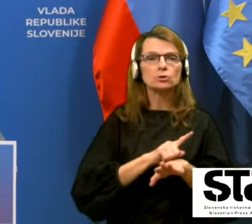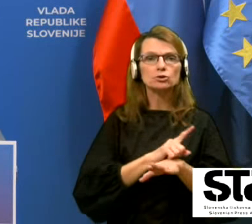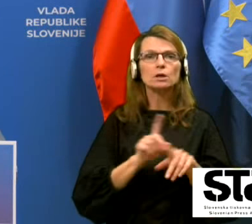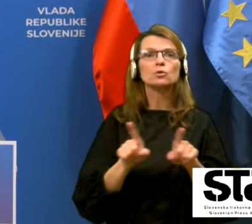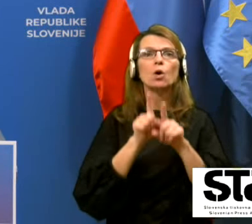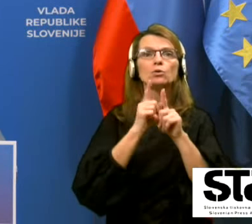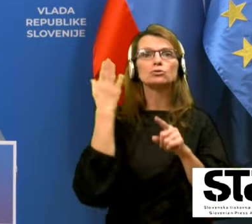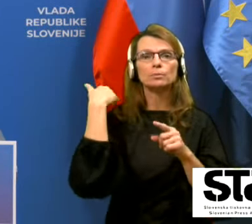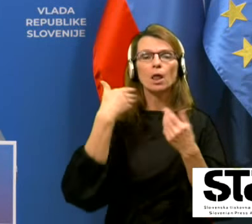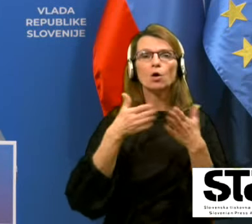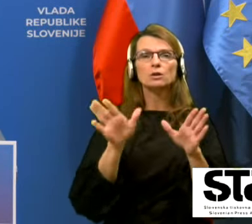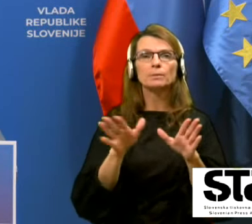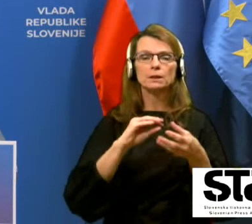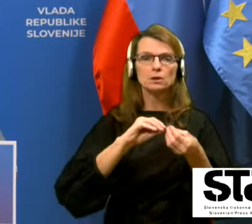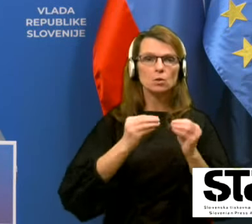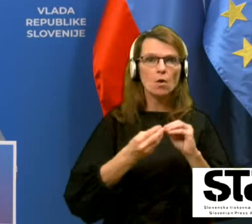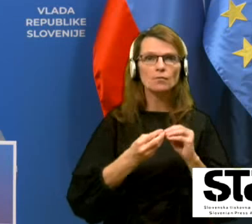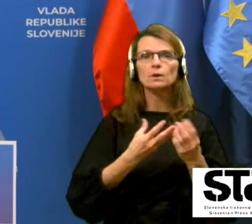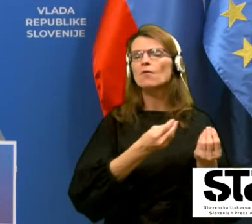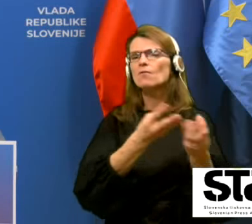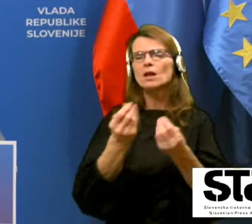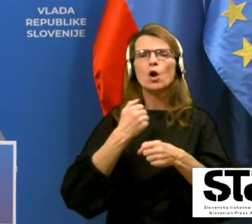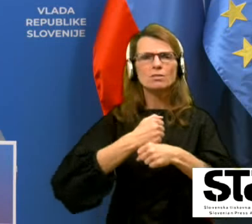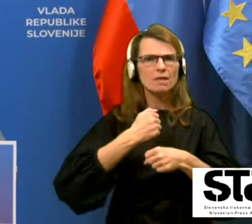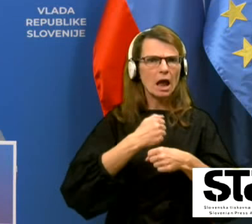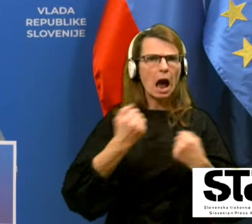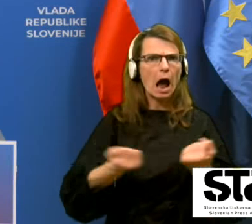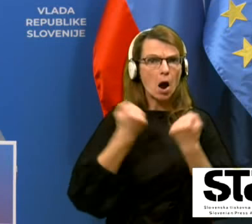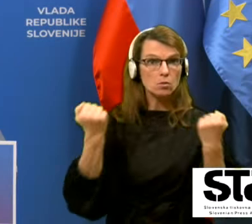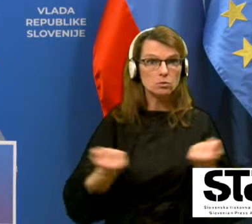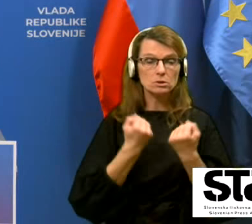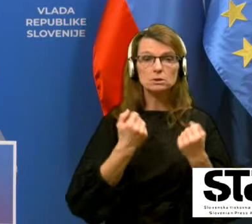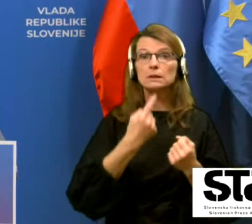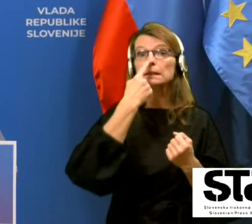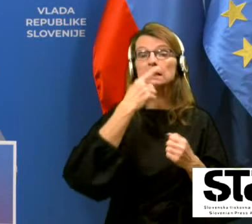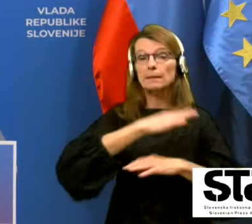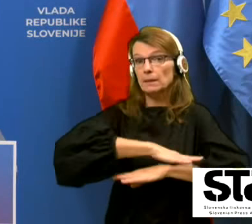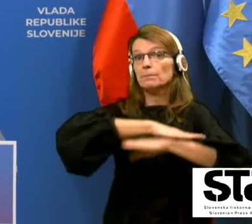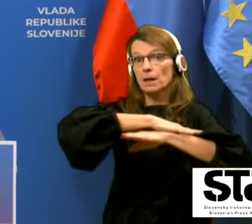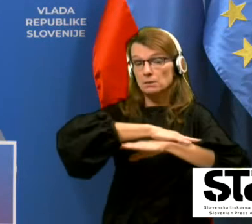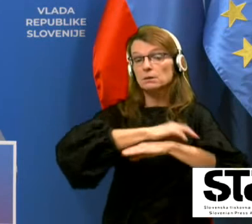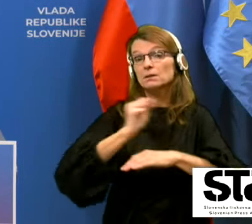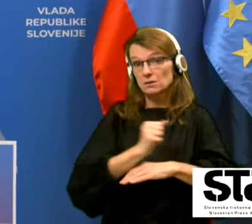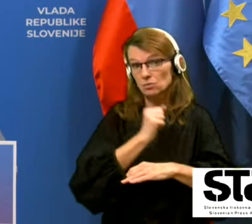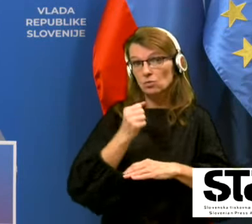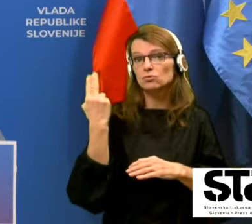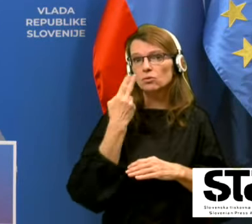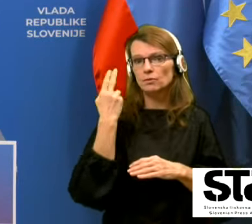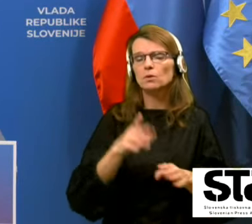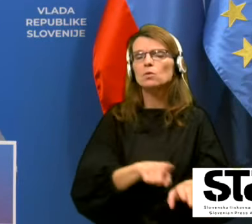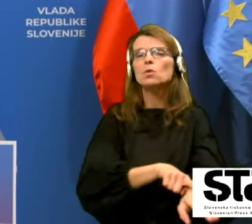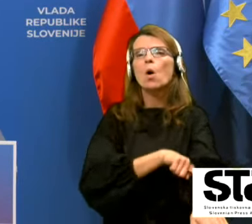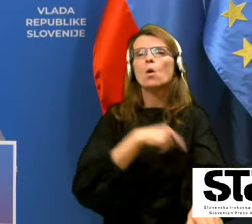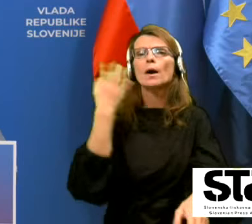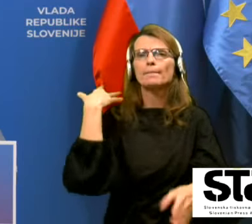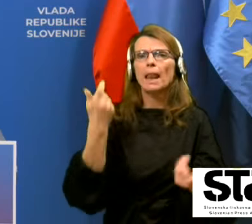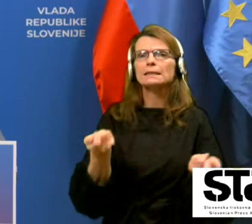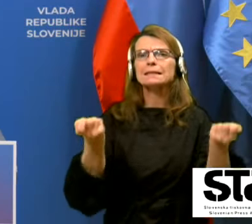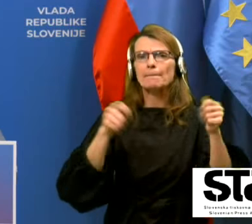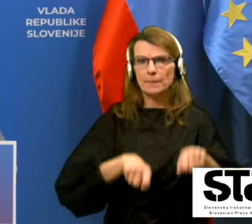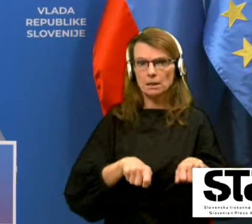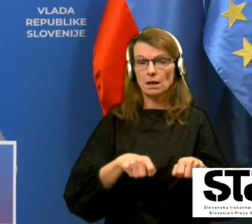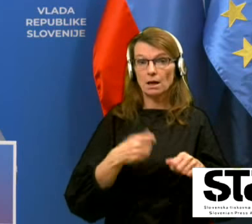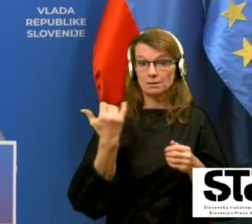trgovine in mnoge druge dejavnosti, tik pred prazniki, zato ker je bila Slovenija dolgo časa zaprta. Zdaj, čez